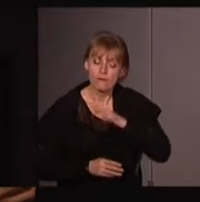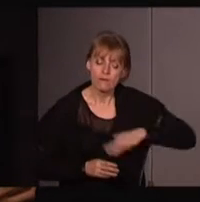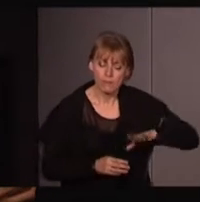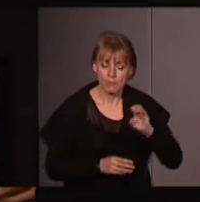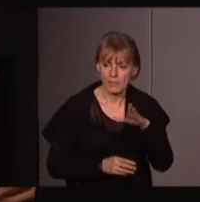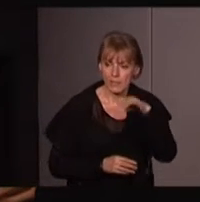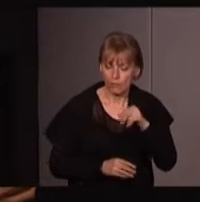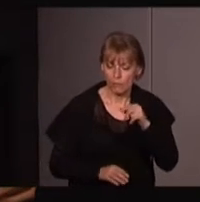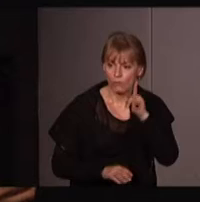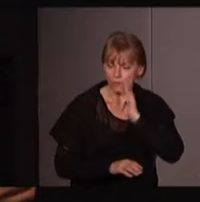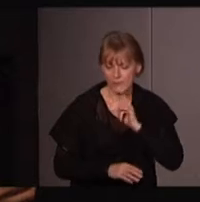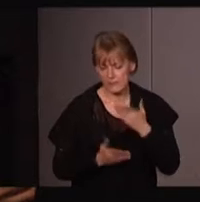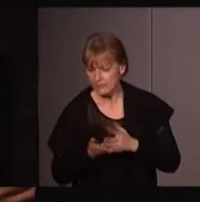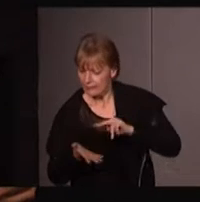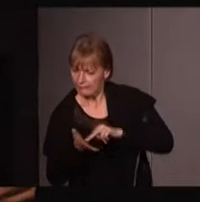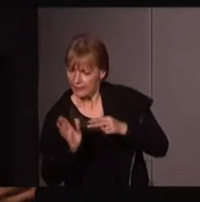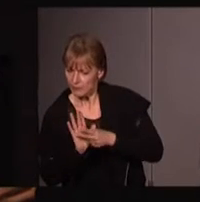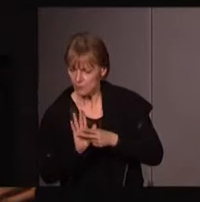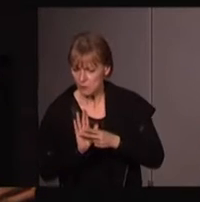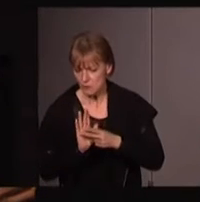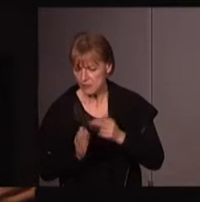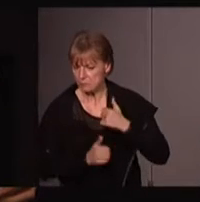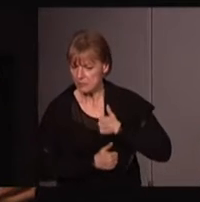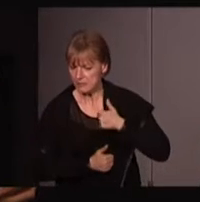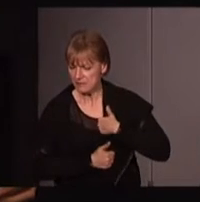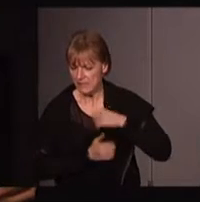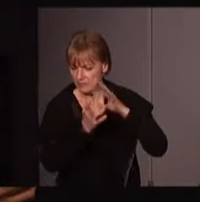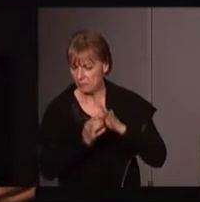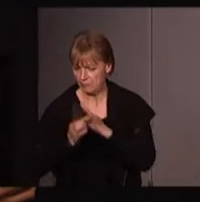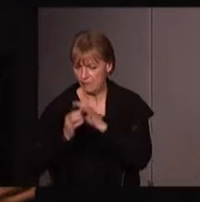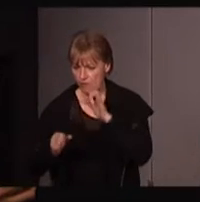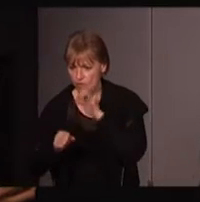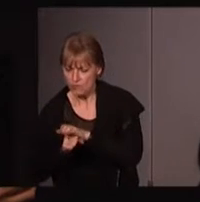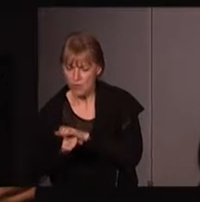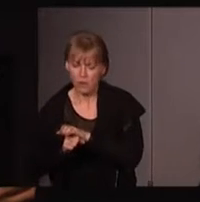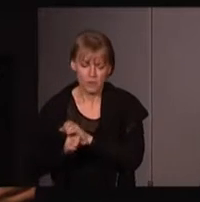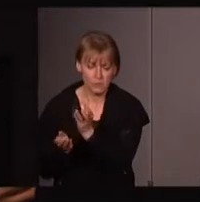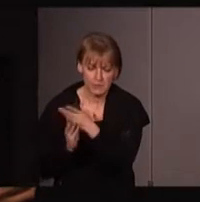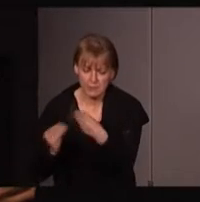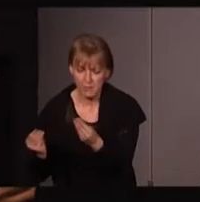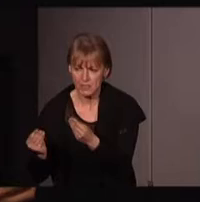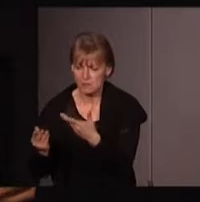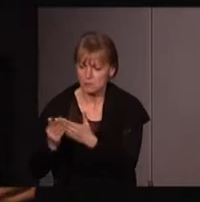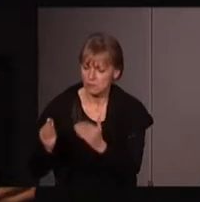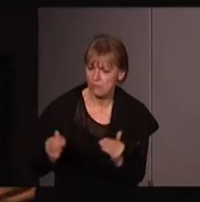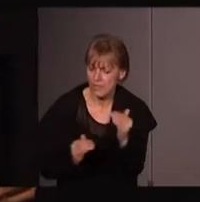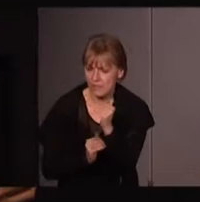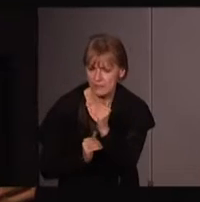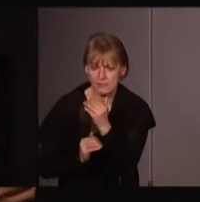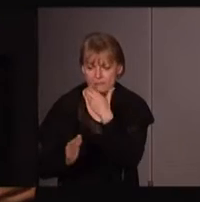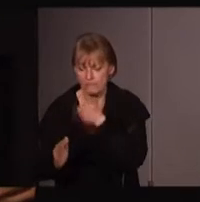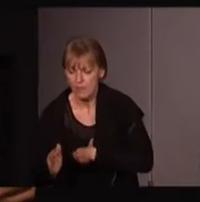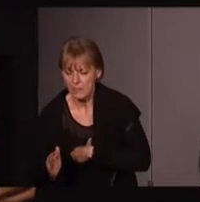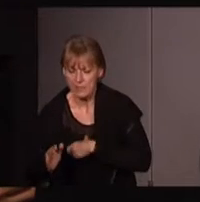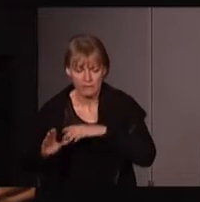les technologies militaires sont connectées avec le viol, le génocide, l'impérialisme, la famine, l'absence de